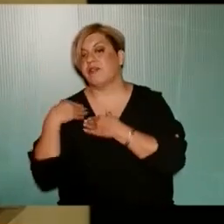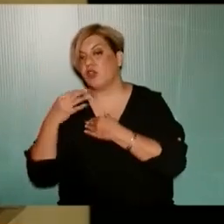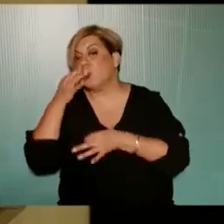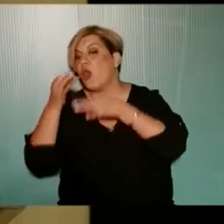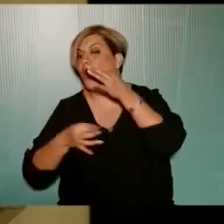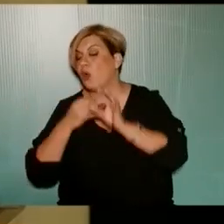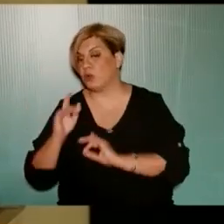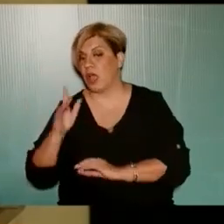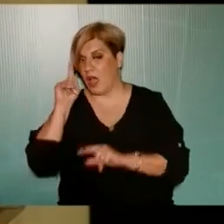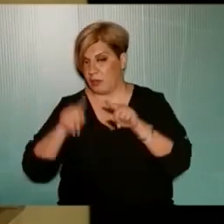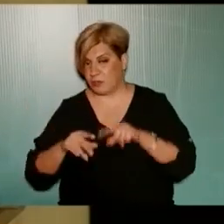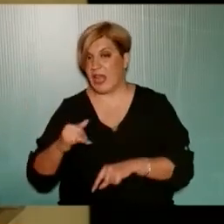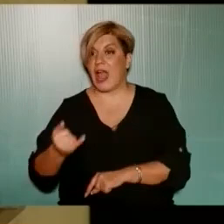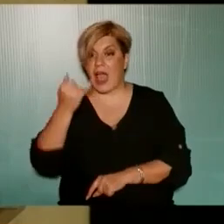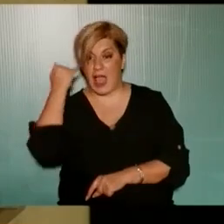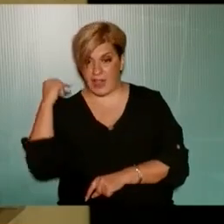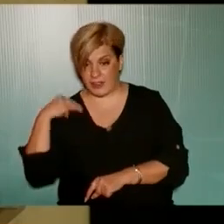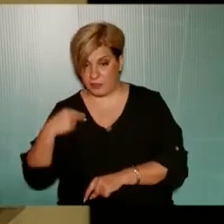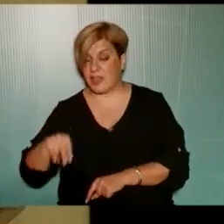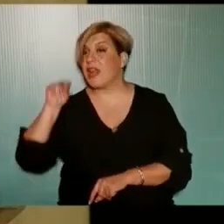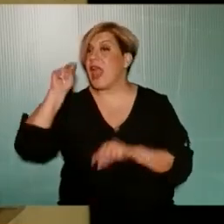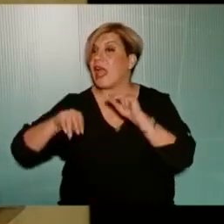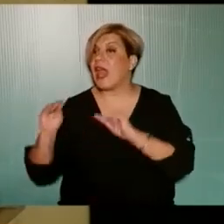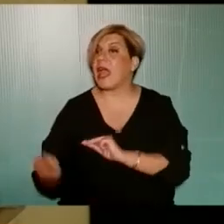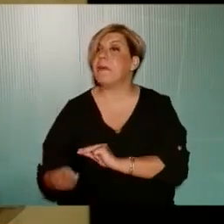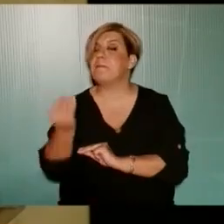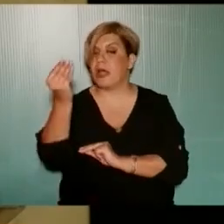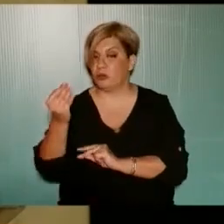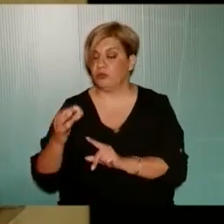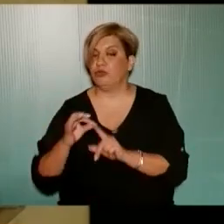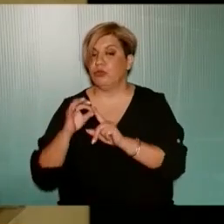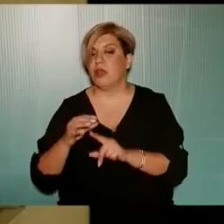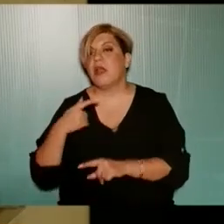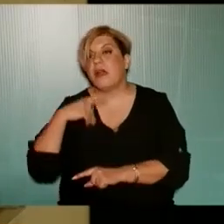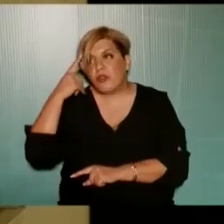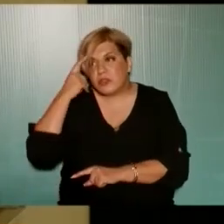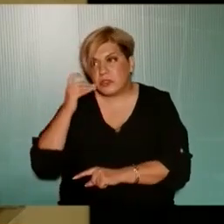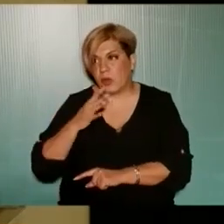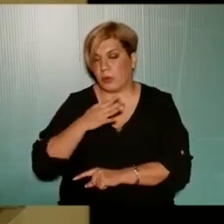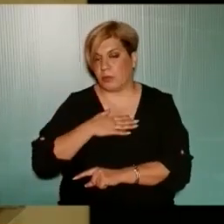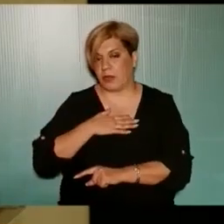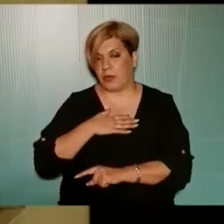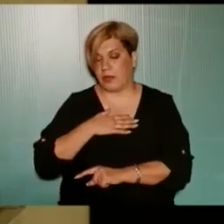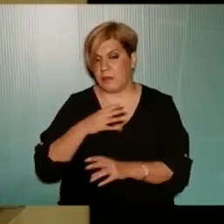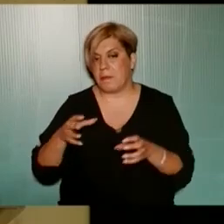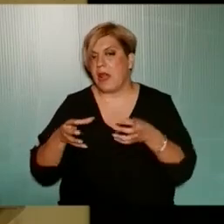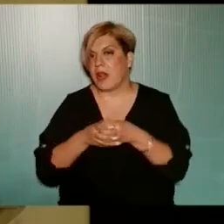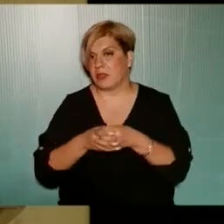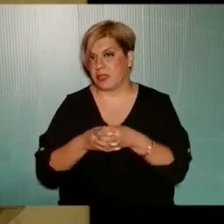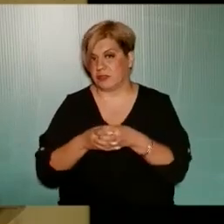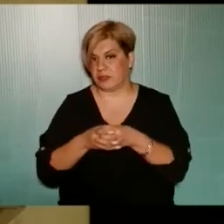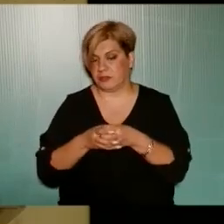του. Και όταν μιλάει κάποιος σαν αντιδήμαρχος ή σαν εκλεγμένος δημοτικός συμβούλος εκπροσωπεί. Τουλάχιστον εμείς ξέρουμε αυτό. Μια παράταξη.